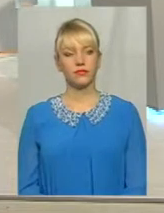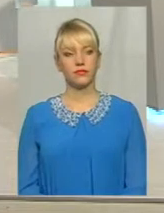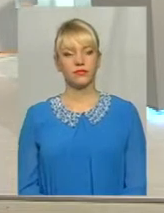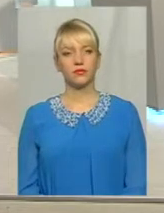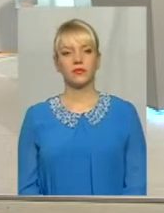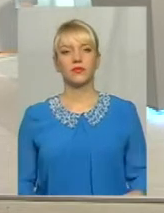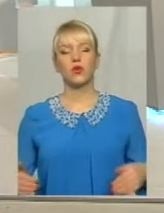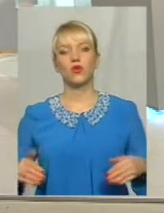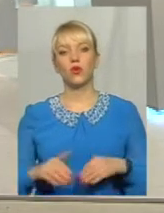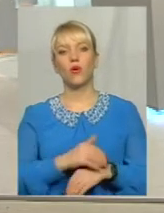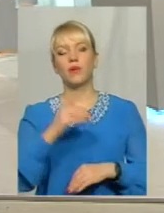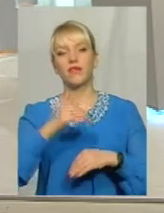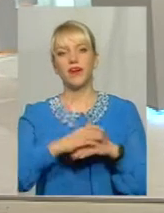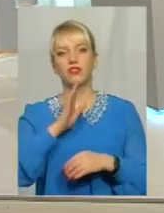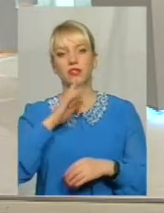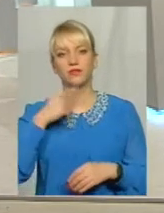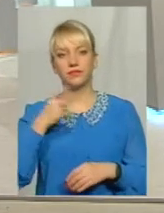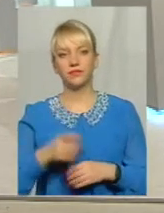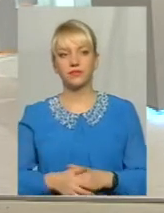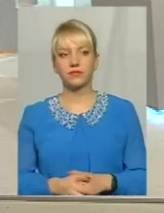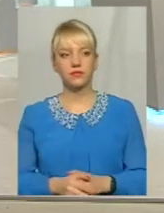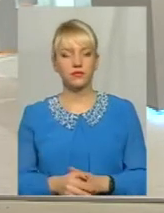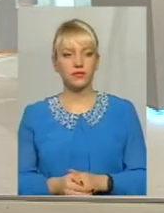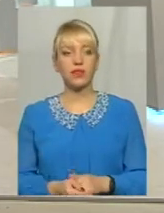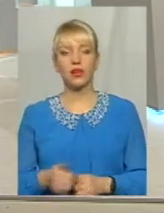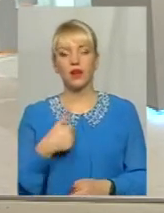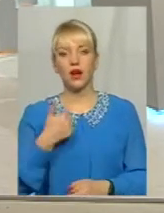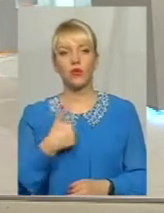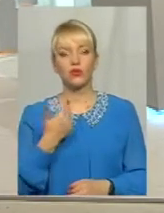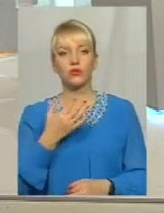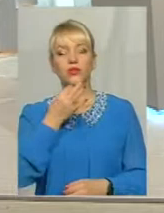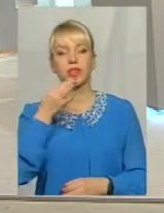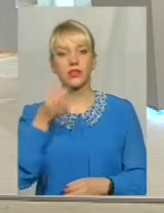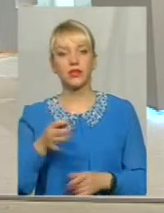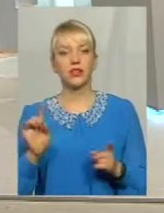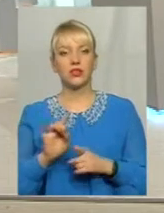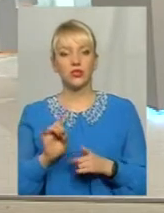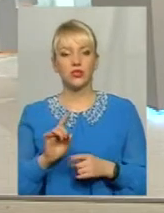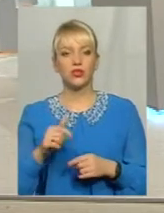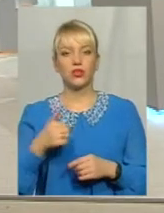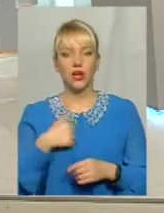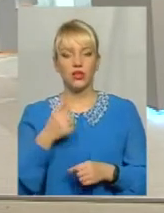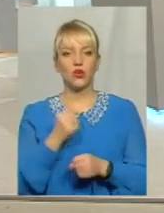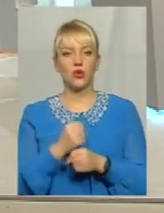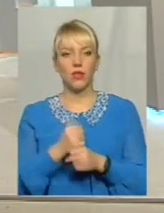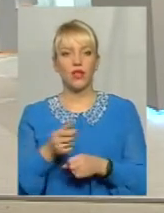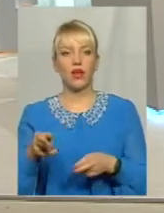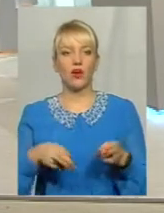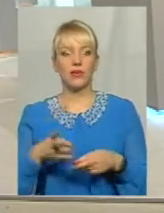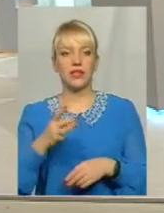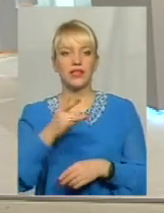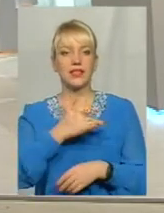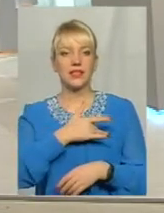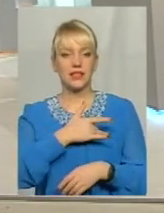Добрий вечір Добрий вечір Я хочу вам сказати, що я зробила операцію на